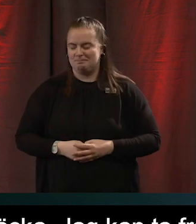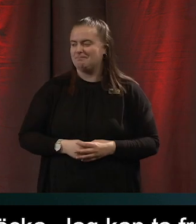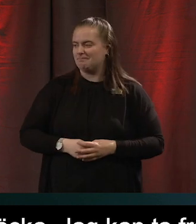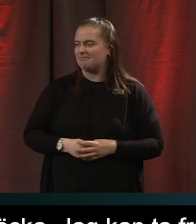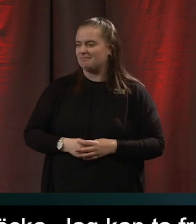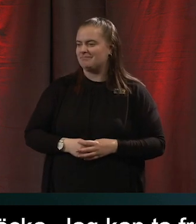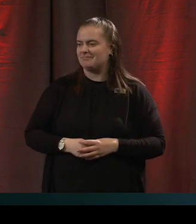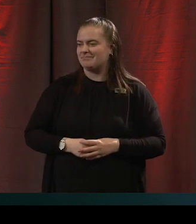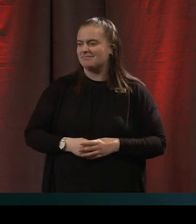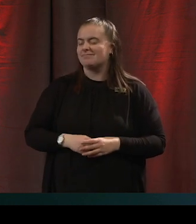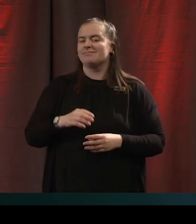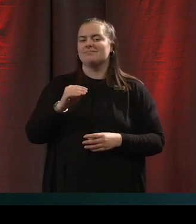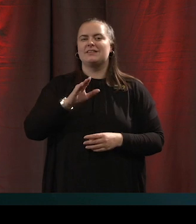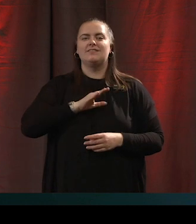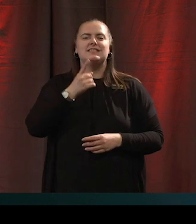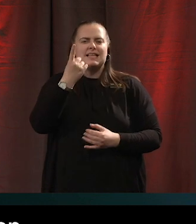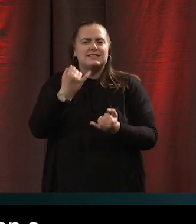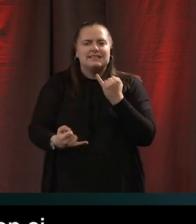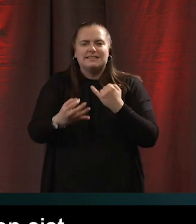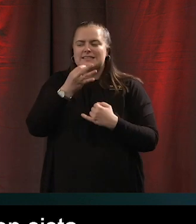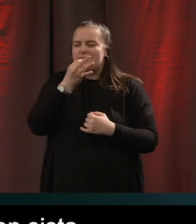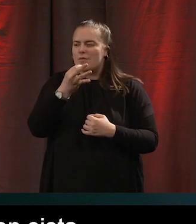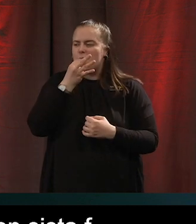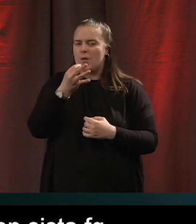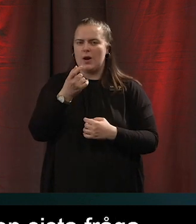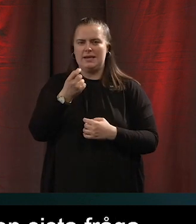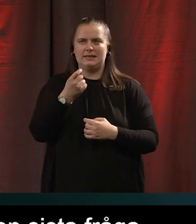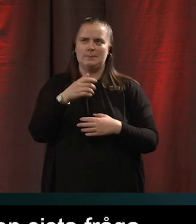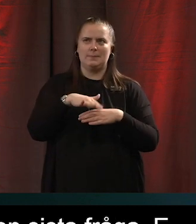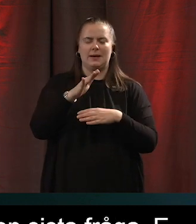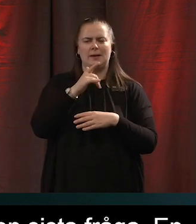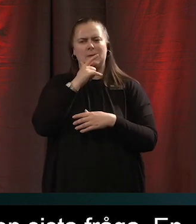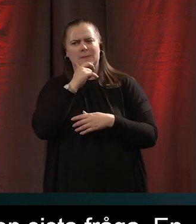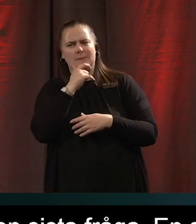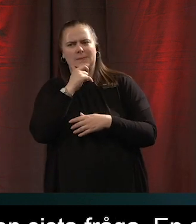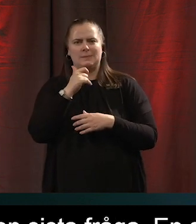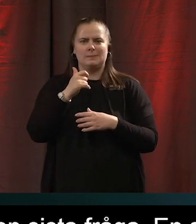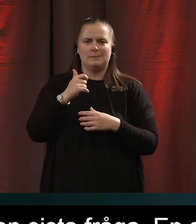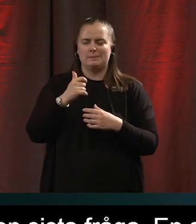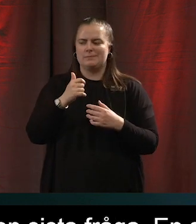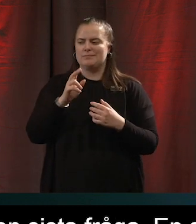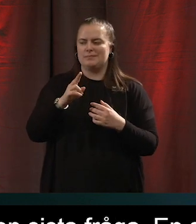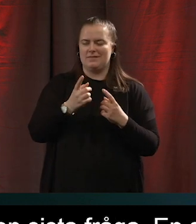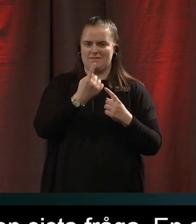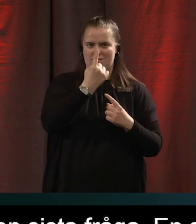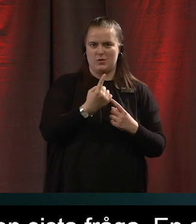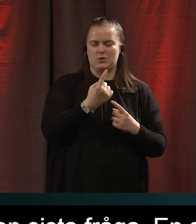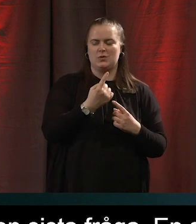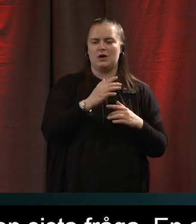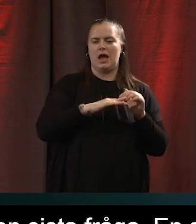vi har en sista fråga en liten spekulation och en fråga den första spekulationen är att det är